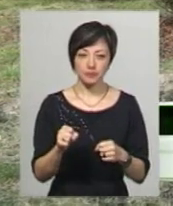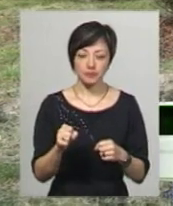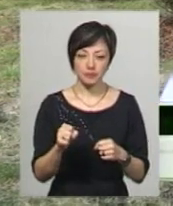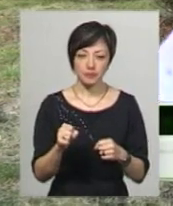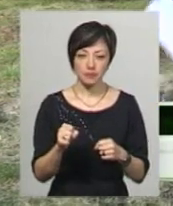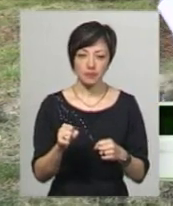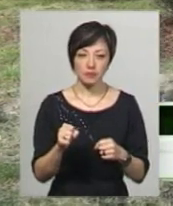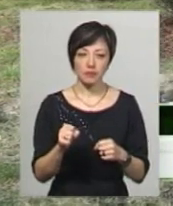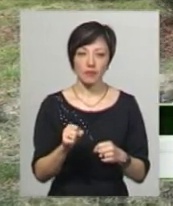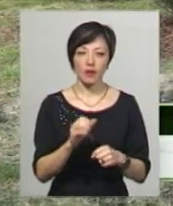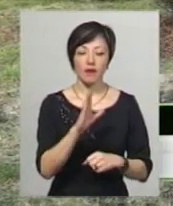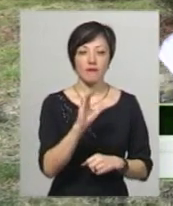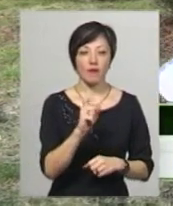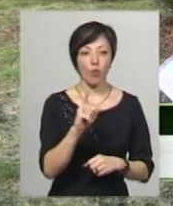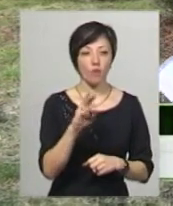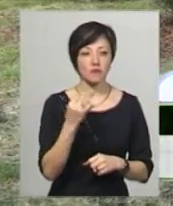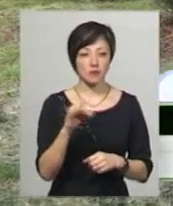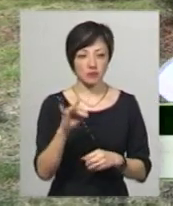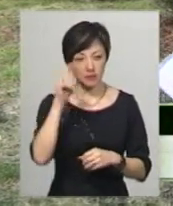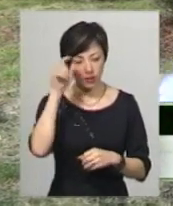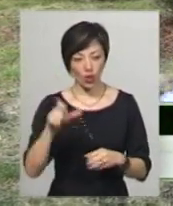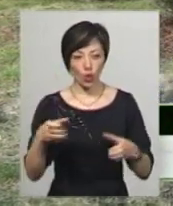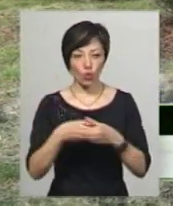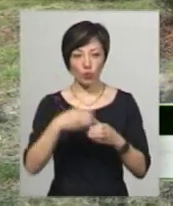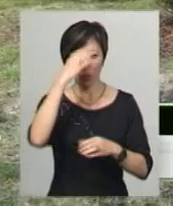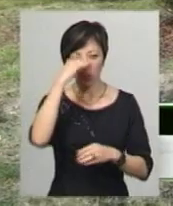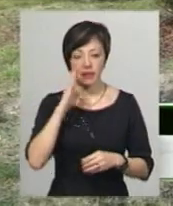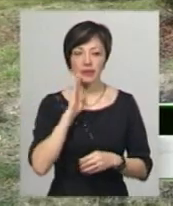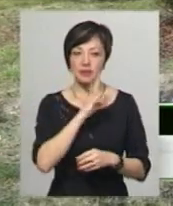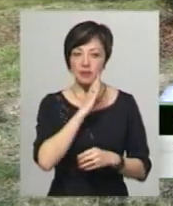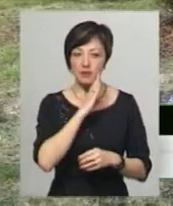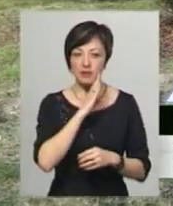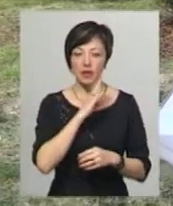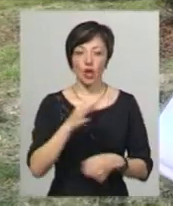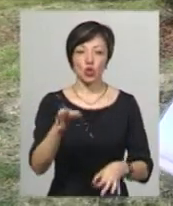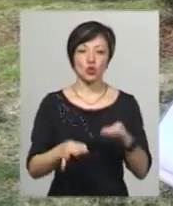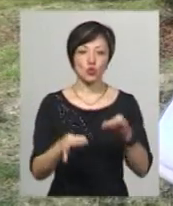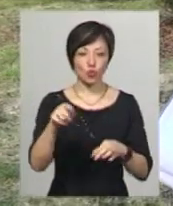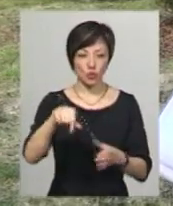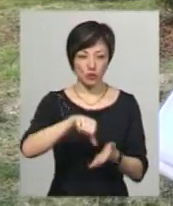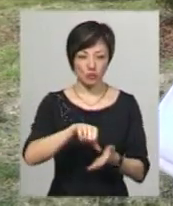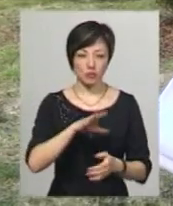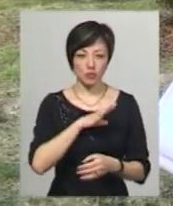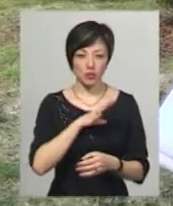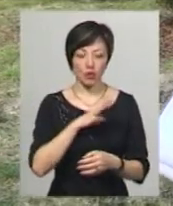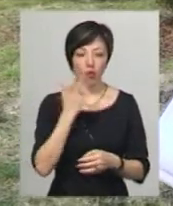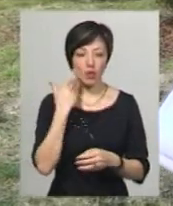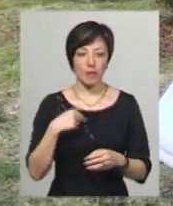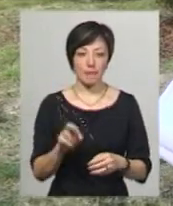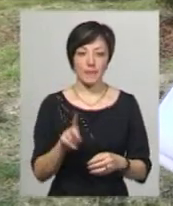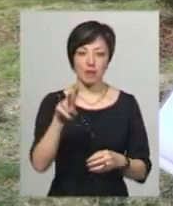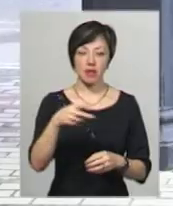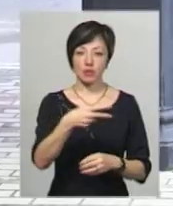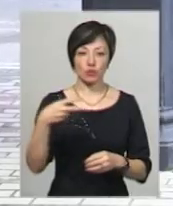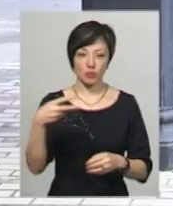Ваховським, групою батьків, судді там були, які вийшли, коли ми піднімалися